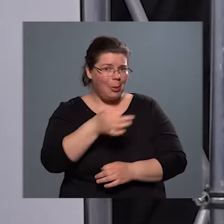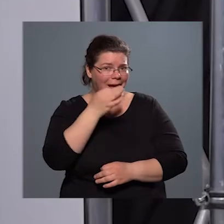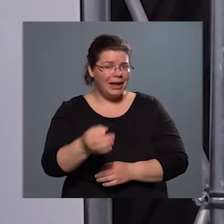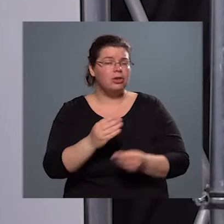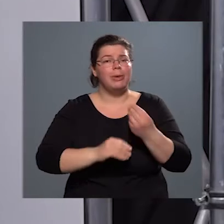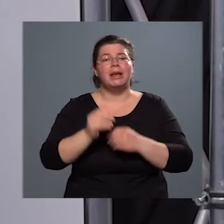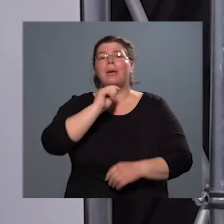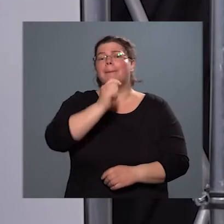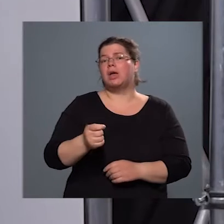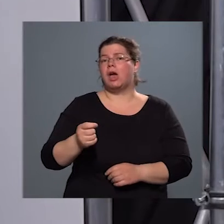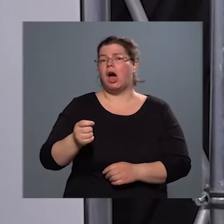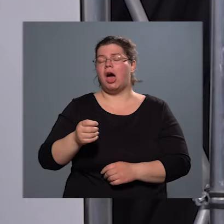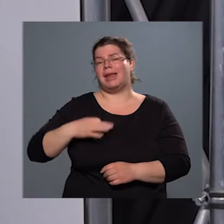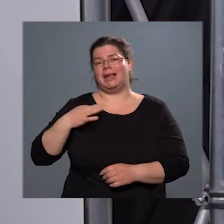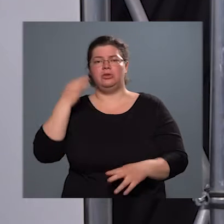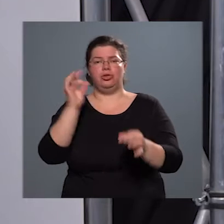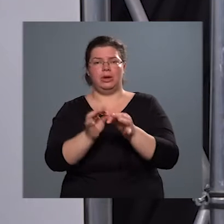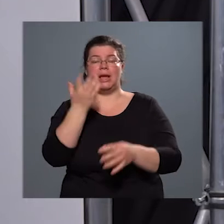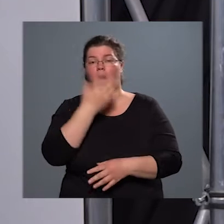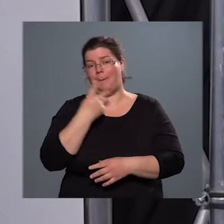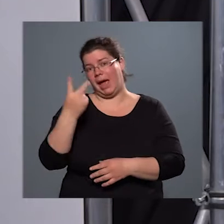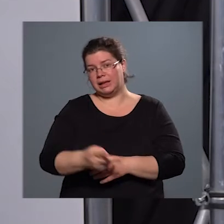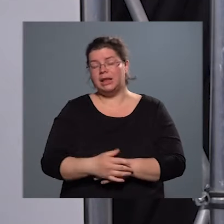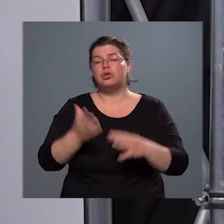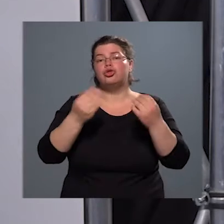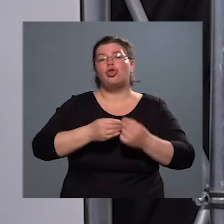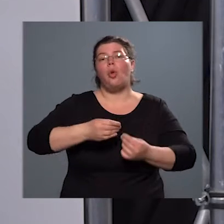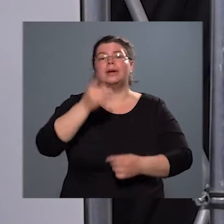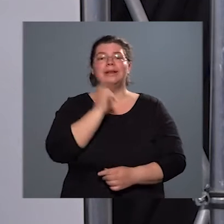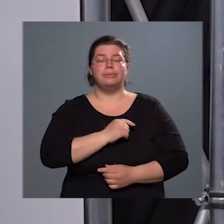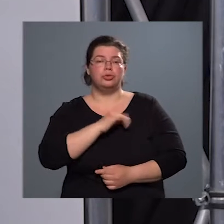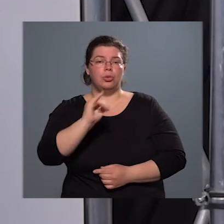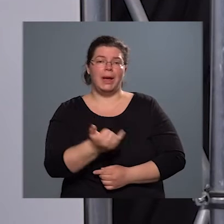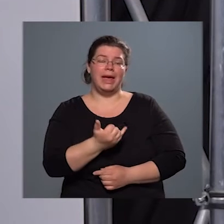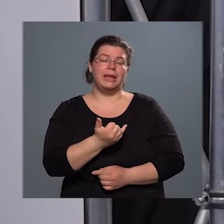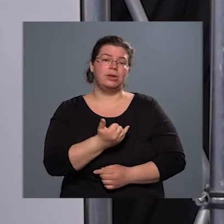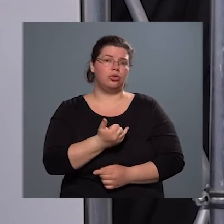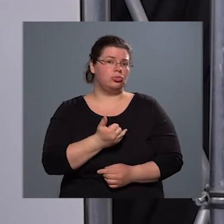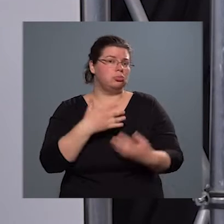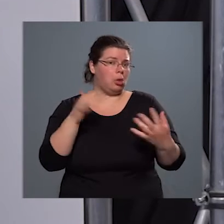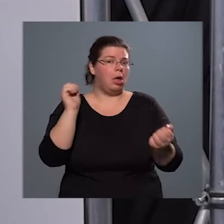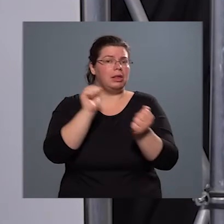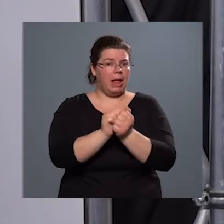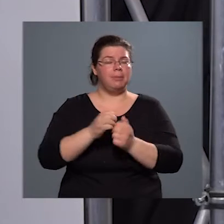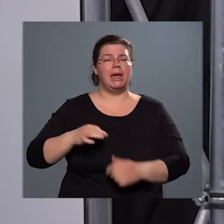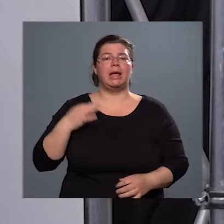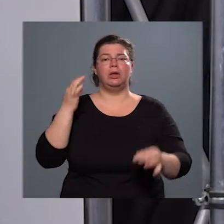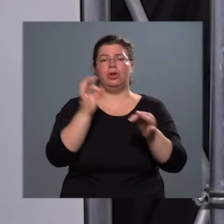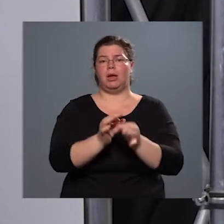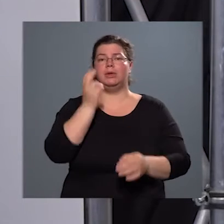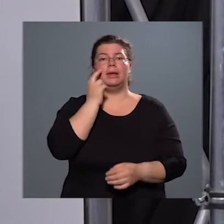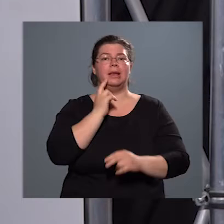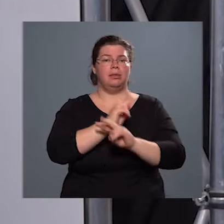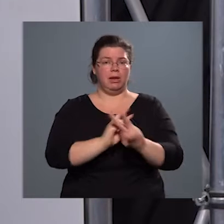magyar egészségügyet, ha megnézzük, nagyon sok típusú és egyébként nagyszámú egészségügyi intézmény van,